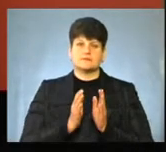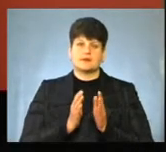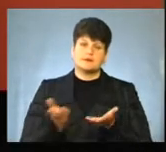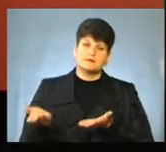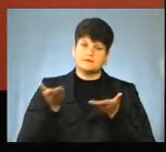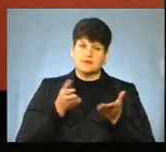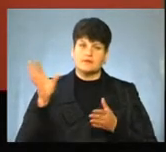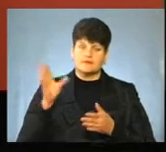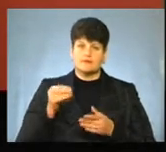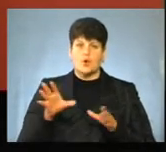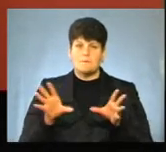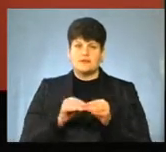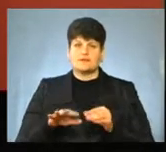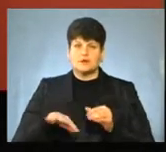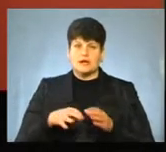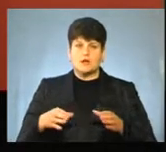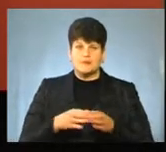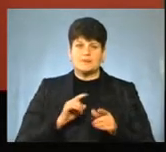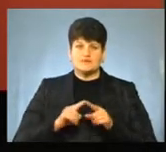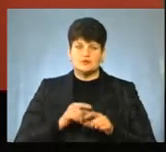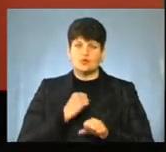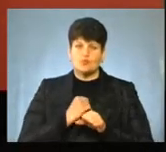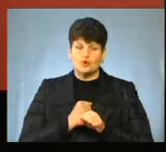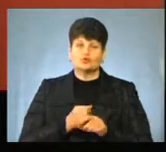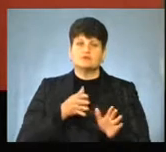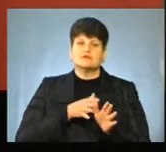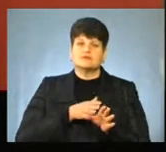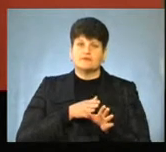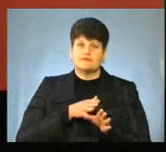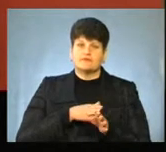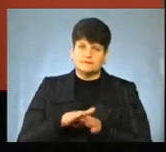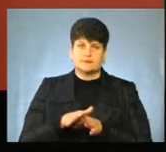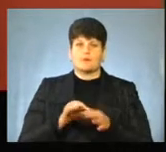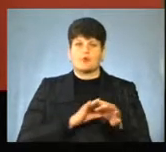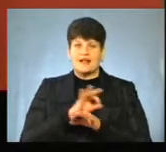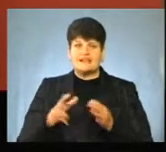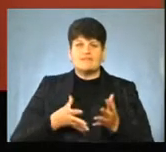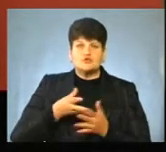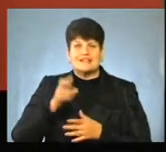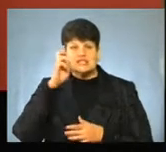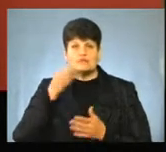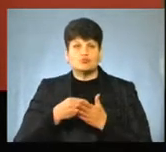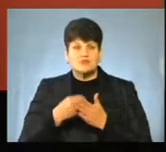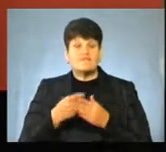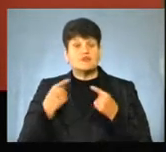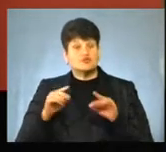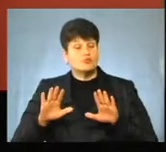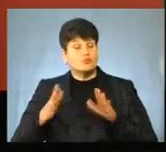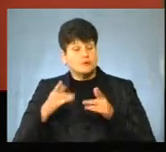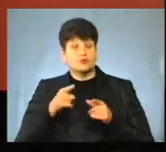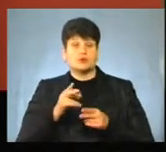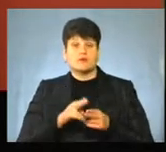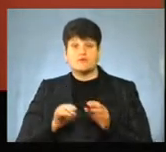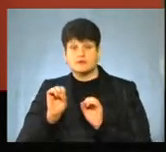об'єднані територіальні громади пришвидшити роботи та реалізувати проекти, які фінансуються з державного бюджету. В іншому випадку вони